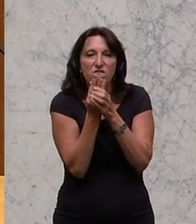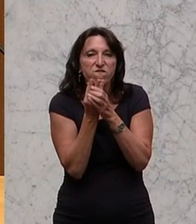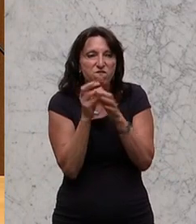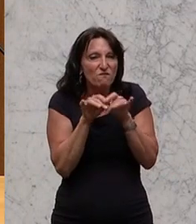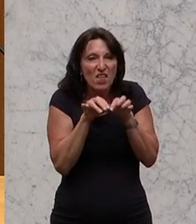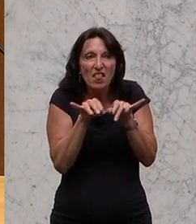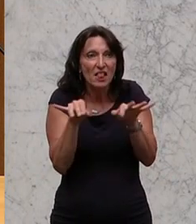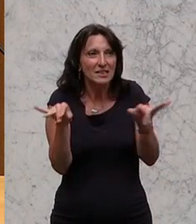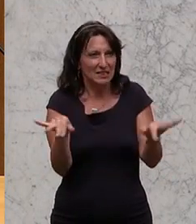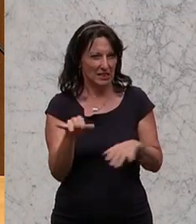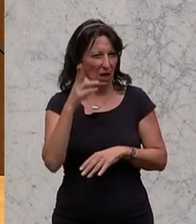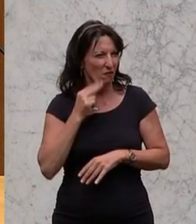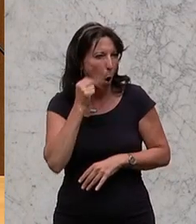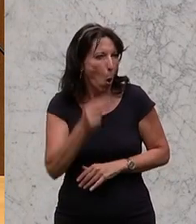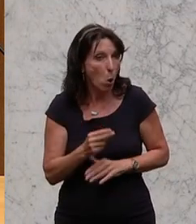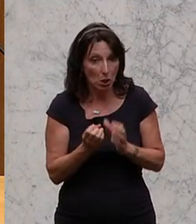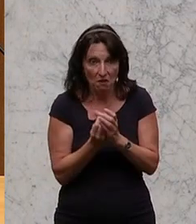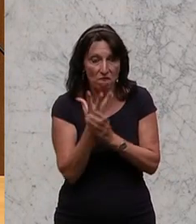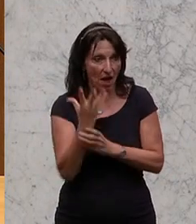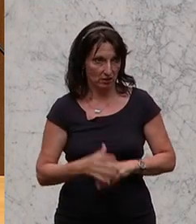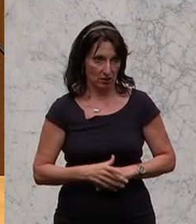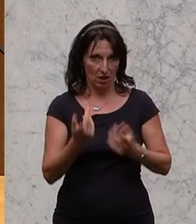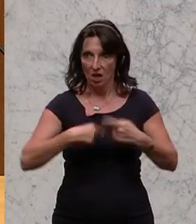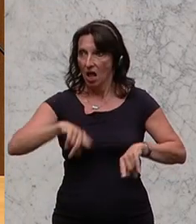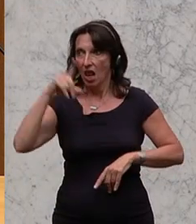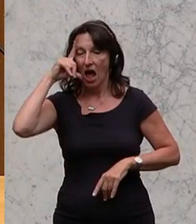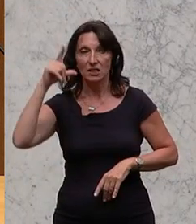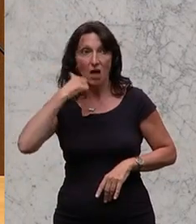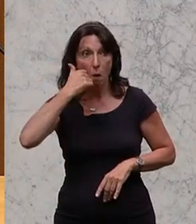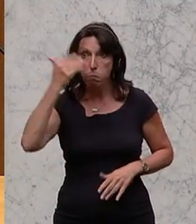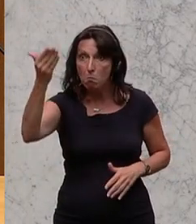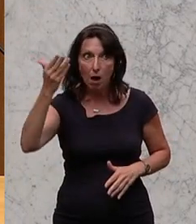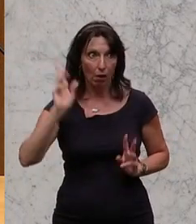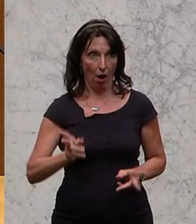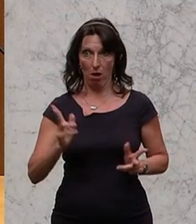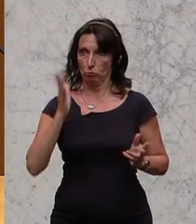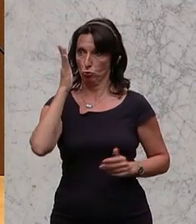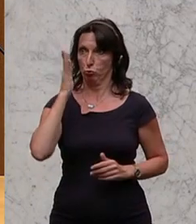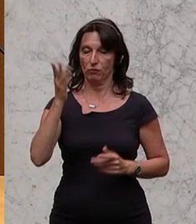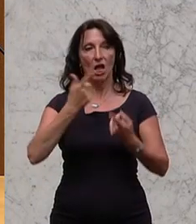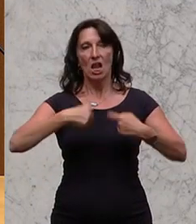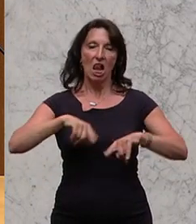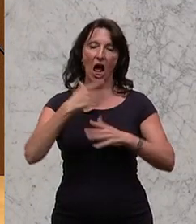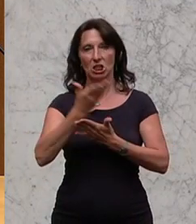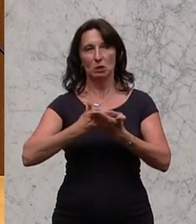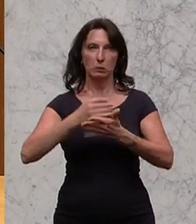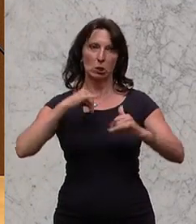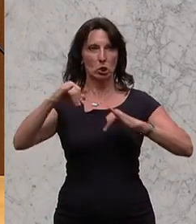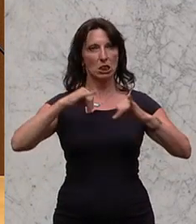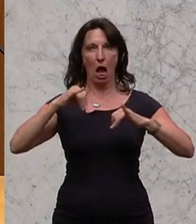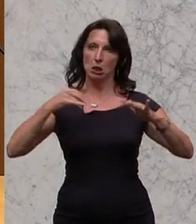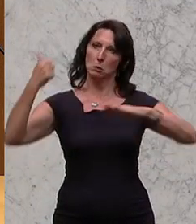fröhliche Urständ feiern wird. Weil der Landeshauptmann sich zum Präsidenten der Landesbildungsdirektion machen kann.